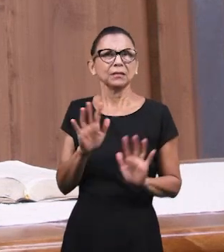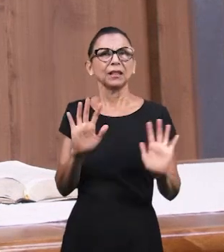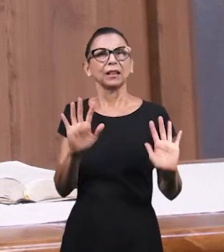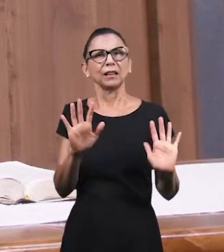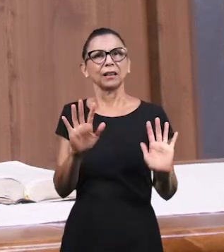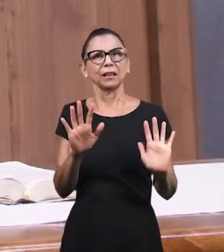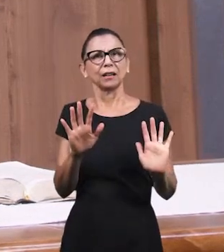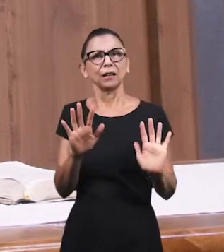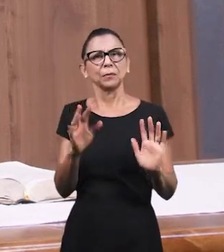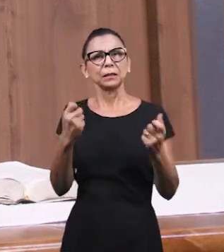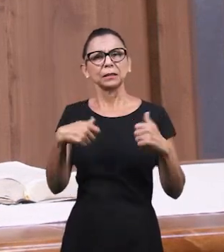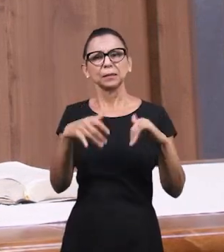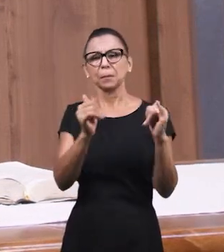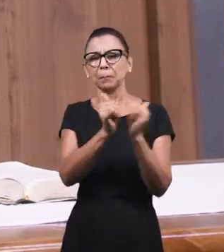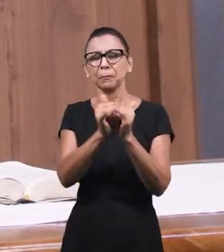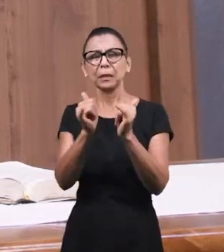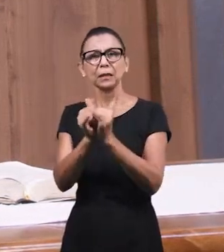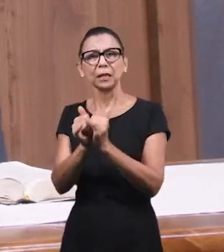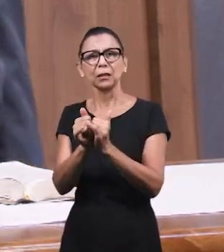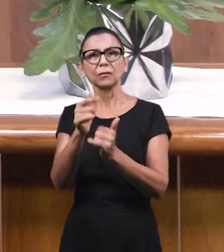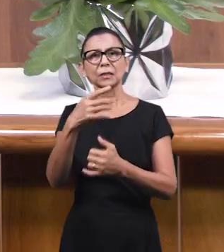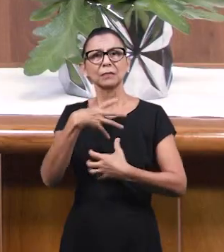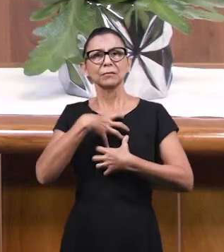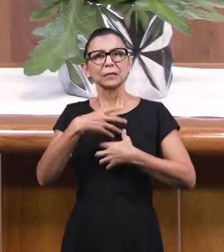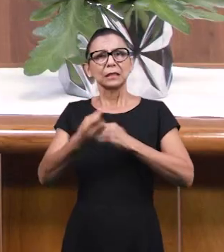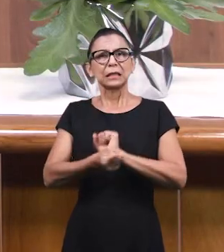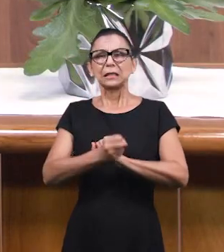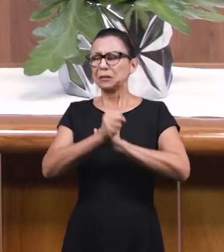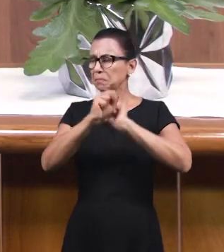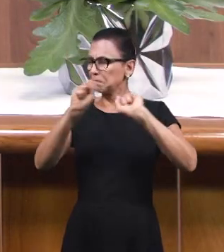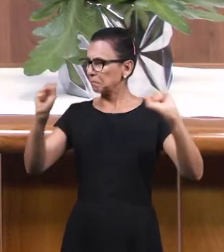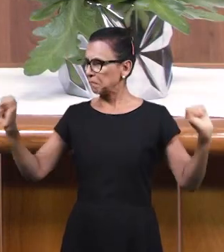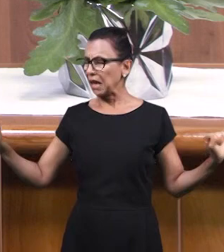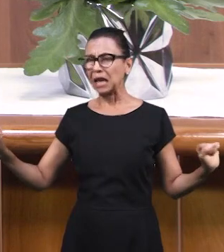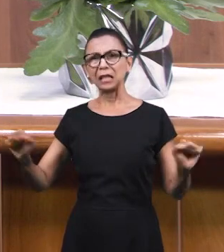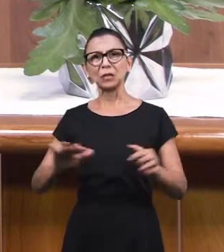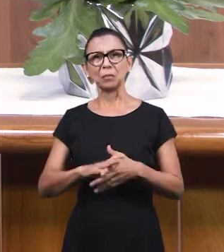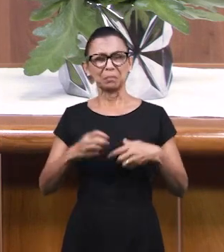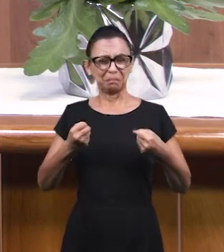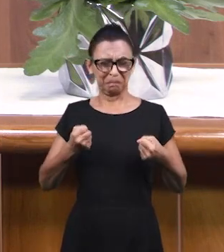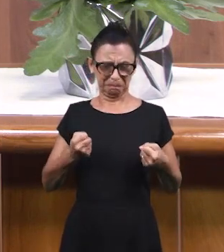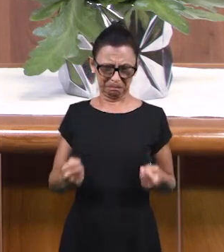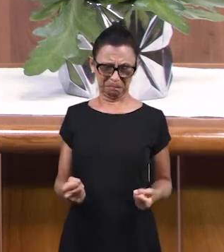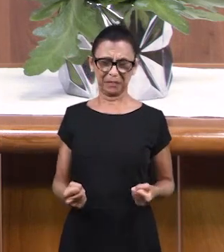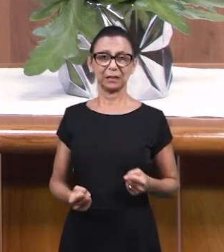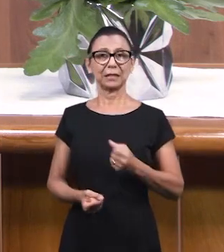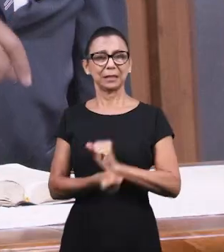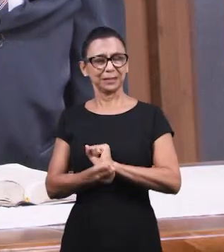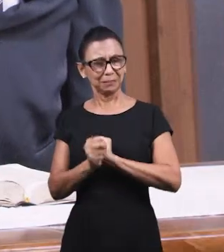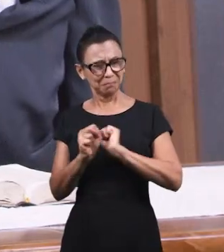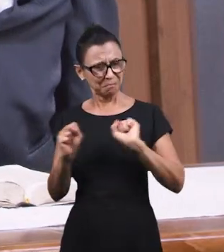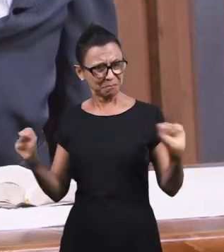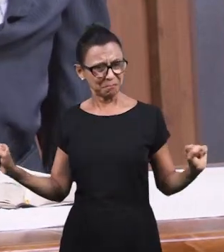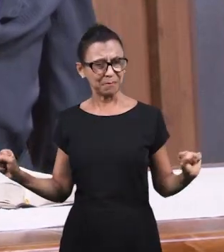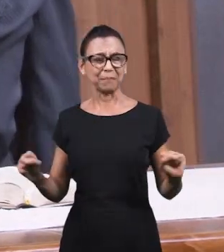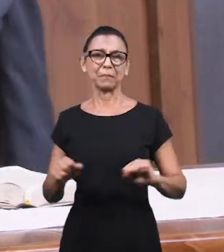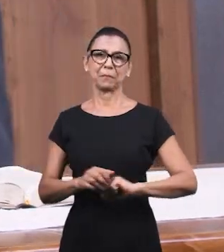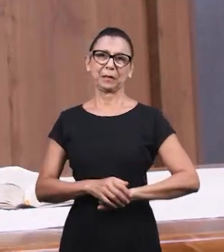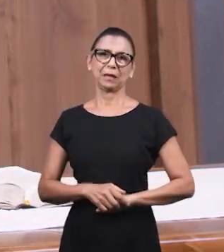освобождает. Прощение освобождает. Поймите это. Это снять груз с вашей жизни.